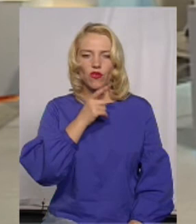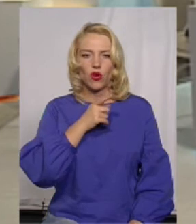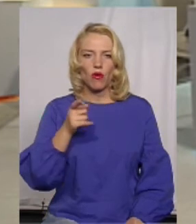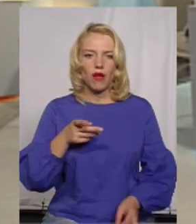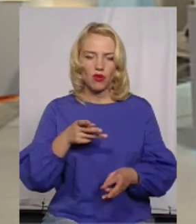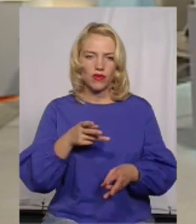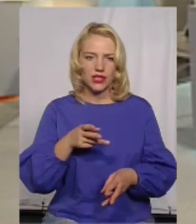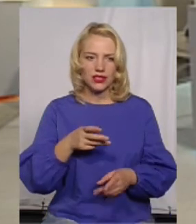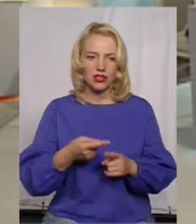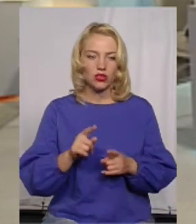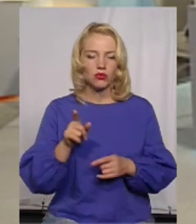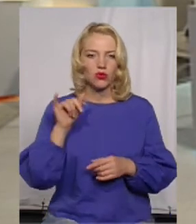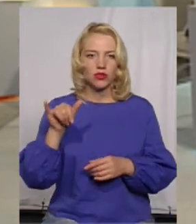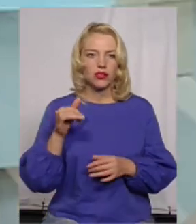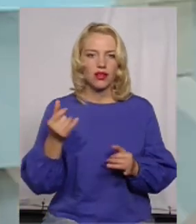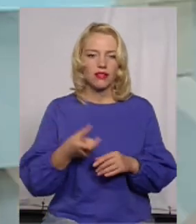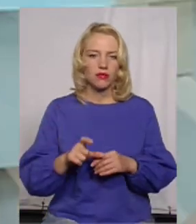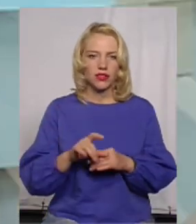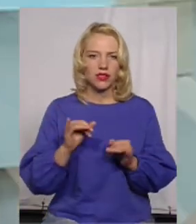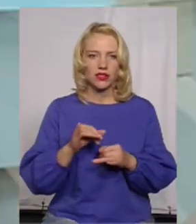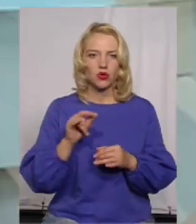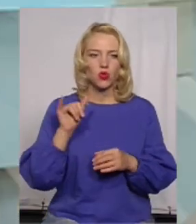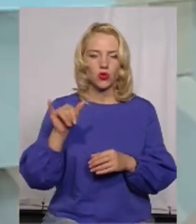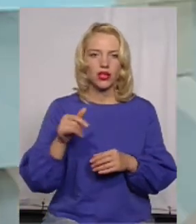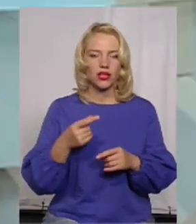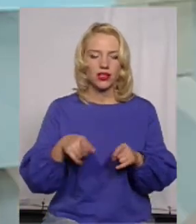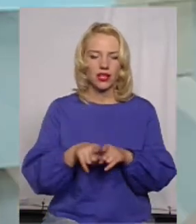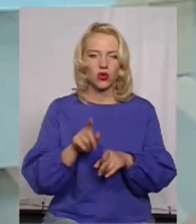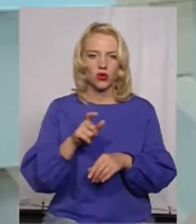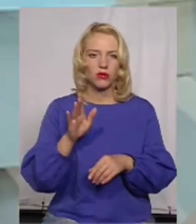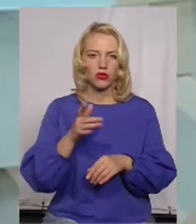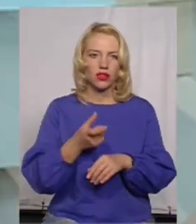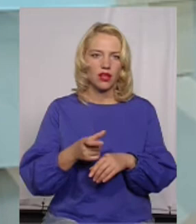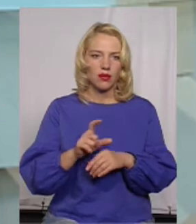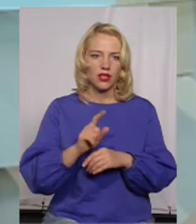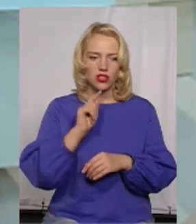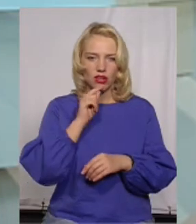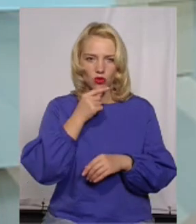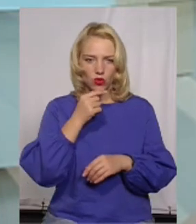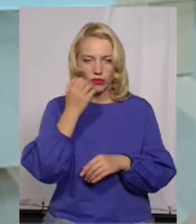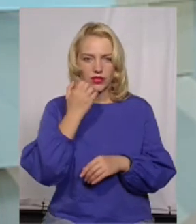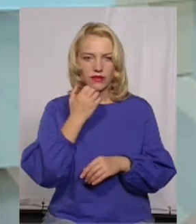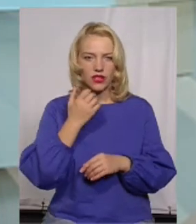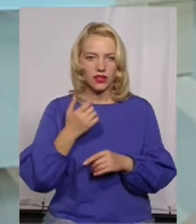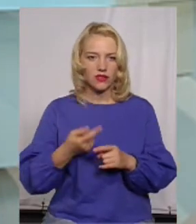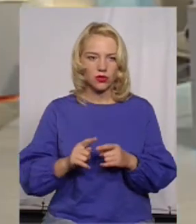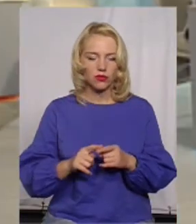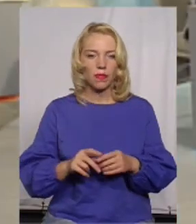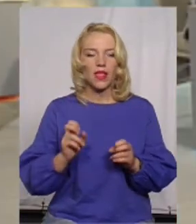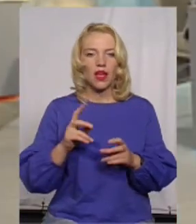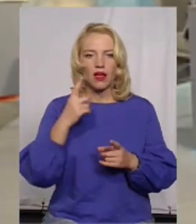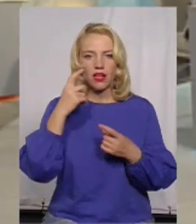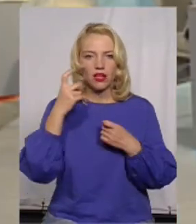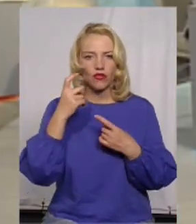в них найбільша зацікавленість, тому що у цих людей буде найбільша економія завдяки цій акції. А як ви інформували